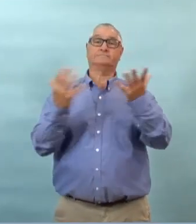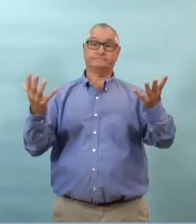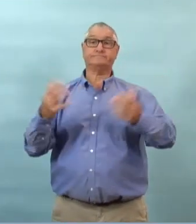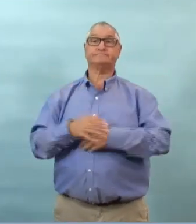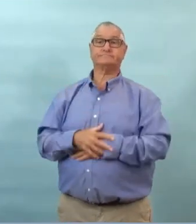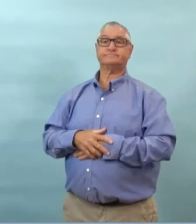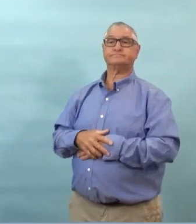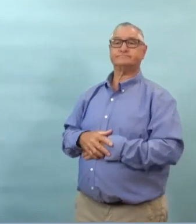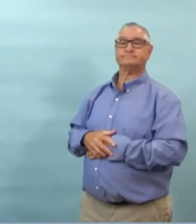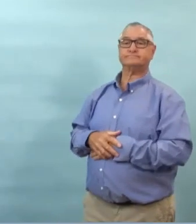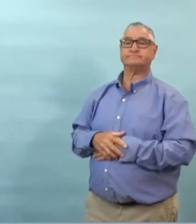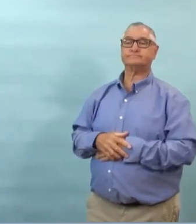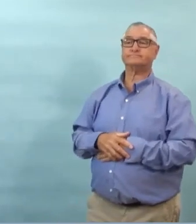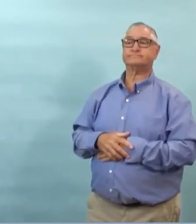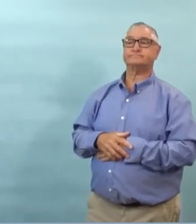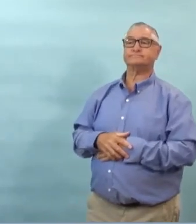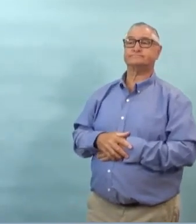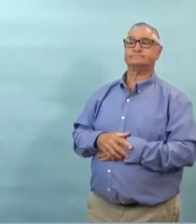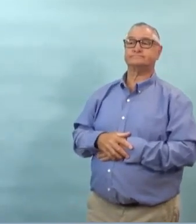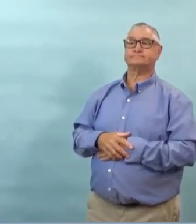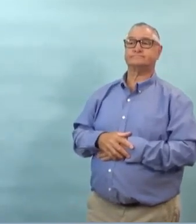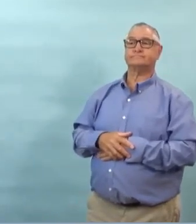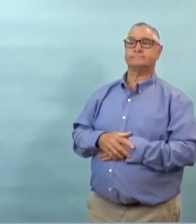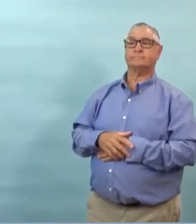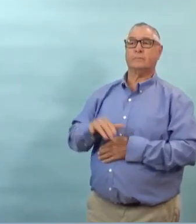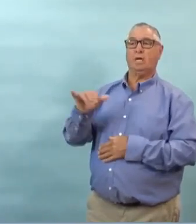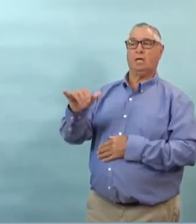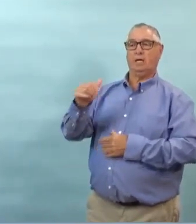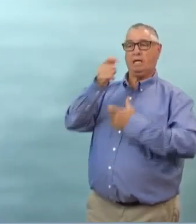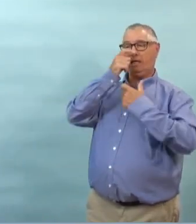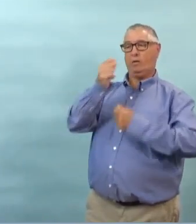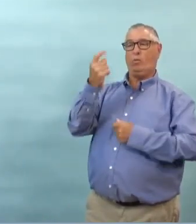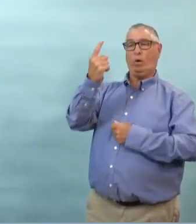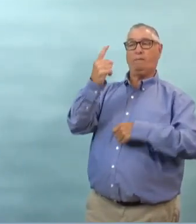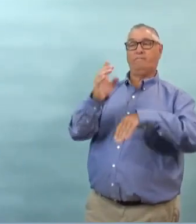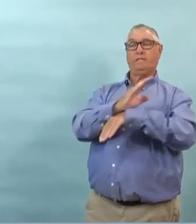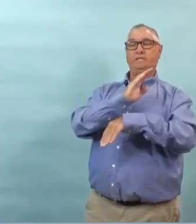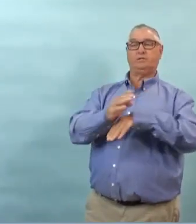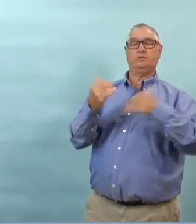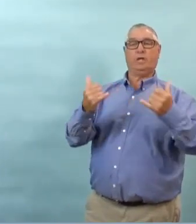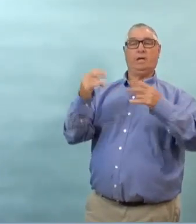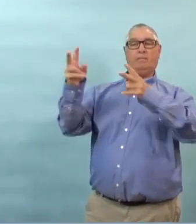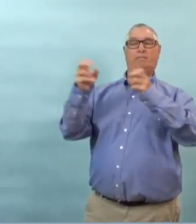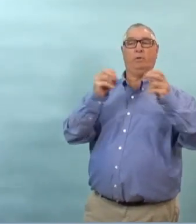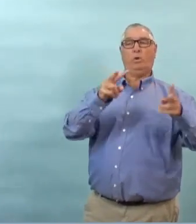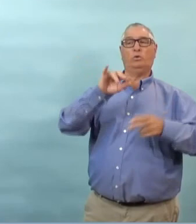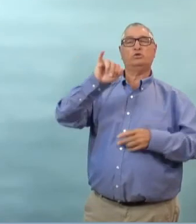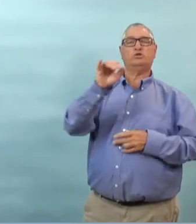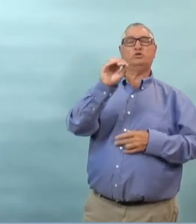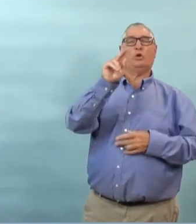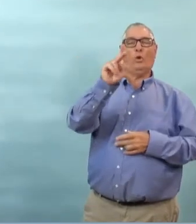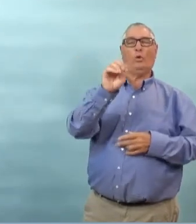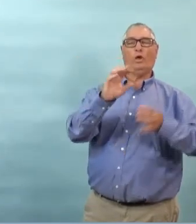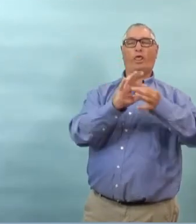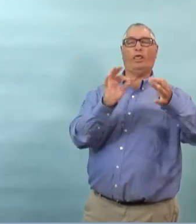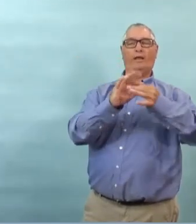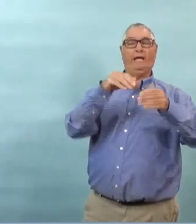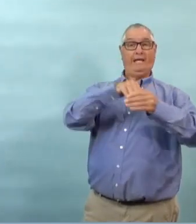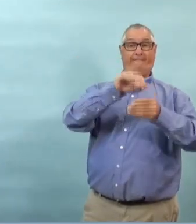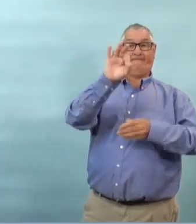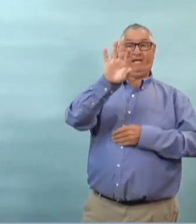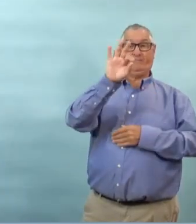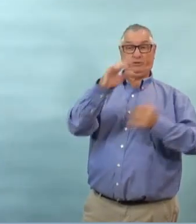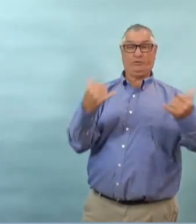disposition pour justement arriver à la réussite c'est d'encourager les gens à respecter les ordonnances question